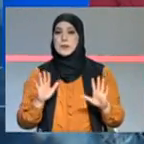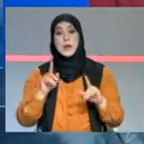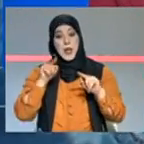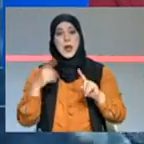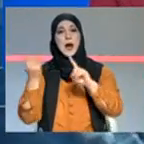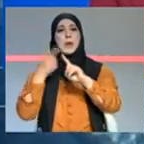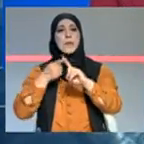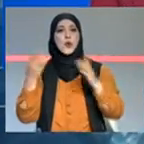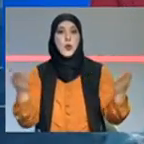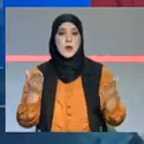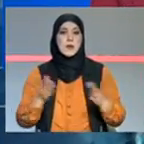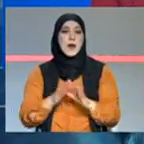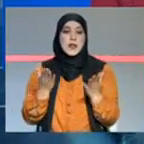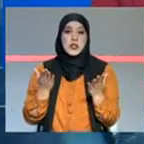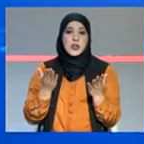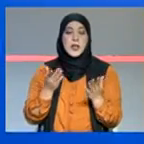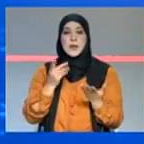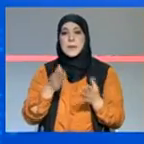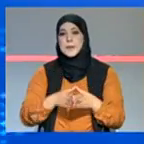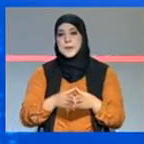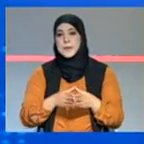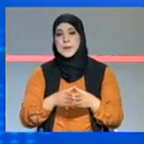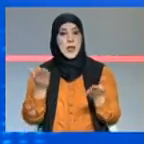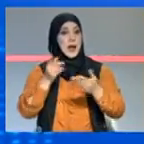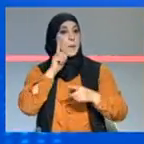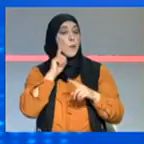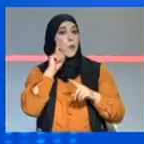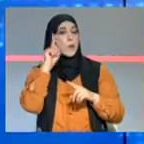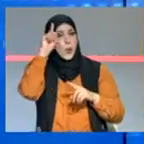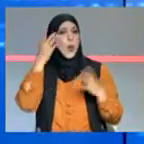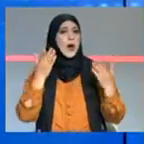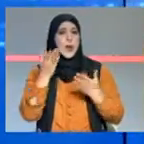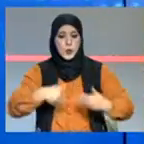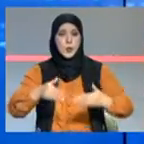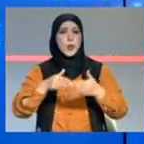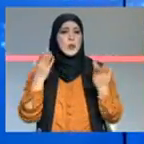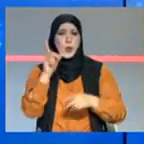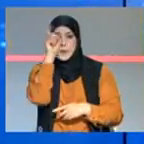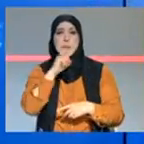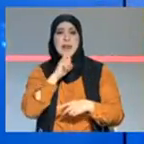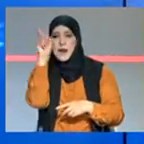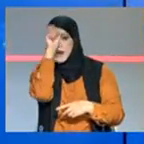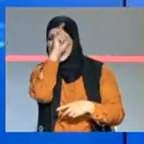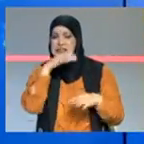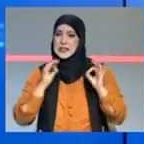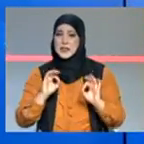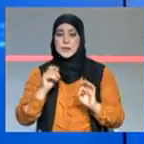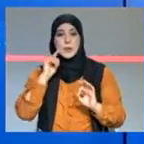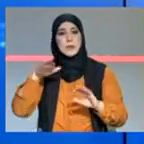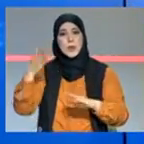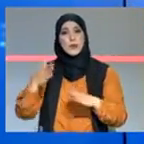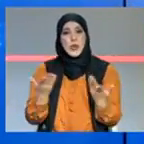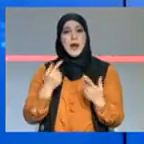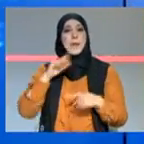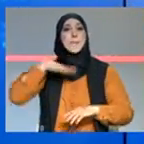في الأشواء هذا مهم على خطر معناها الوضع مزال مدقيق ومهوش استابلاء لذلك ما نحبوش رحنا بعد بجمعة ولا